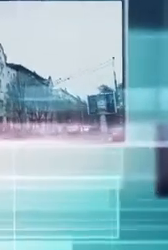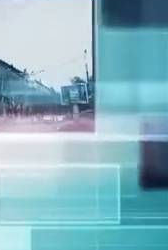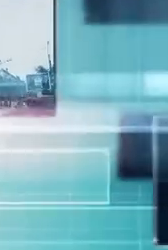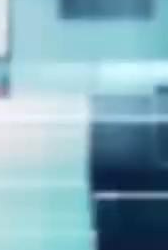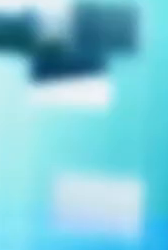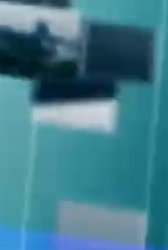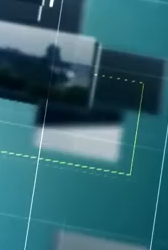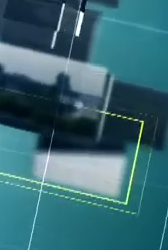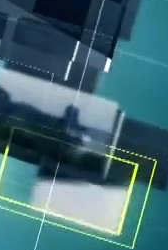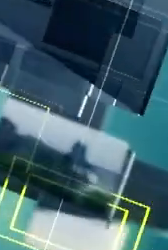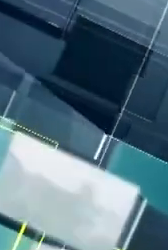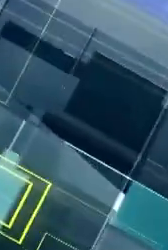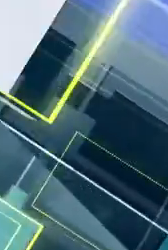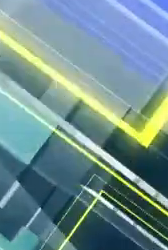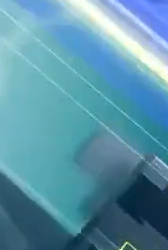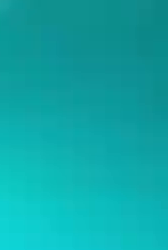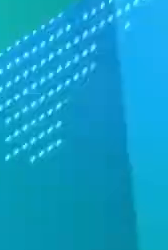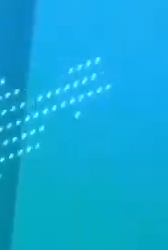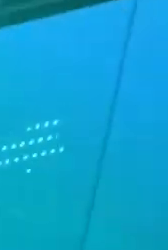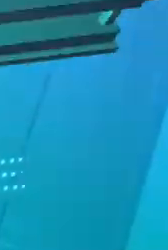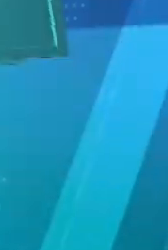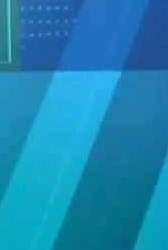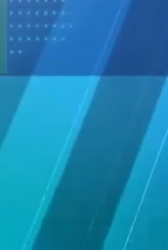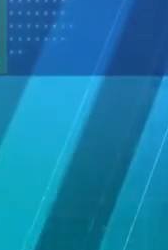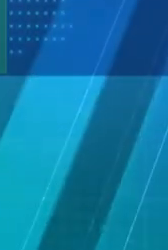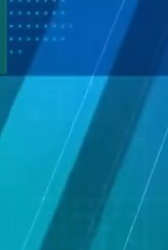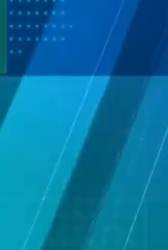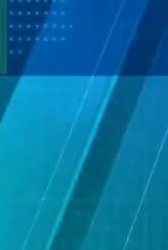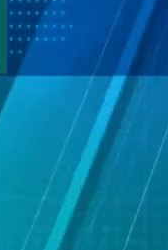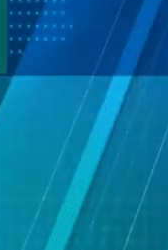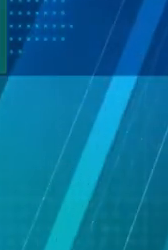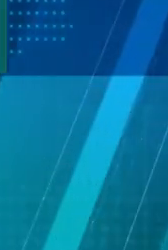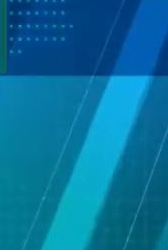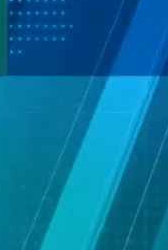перегляд!